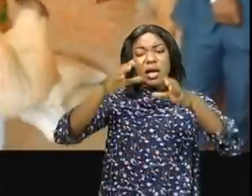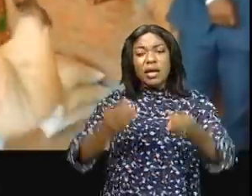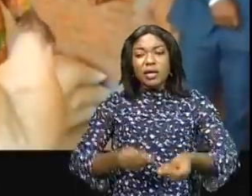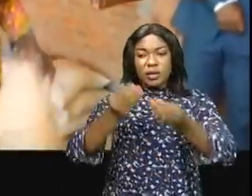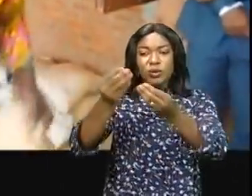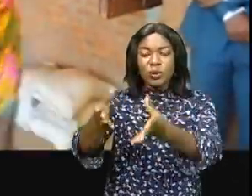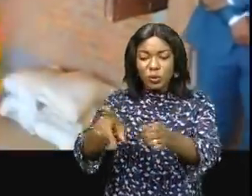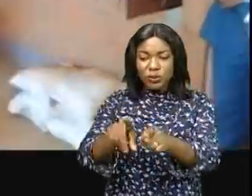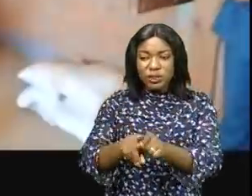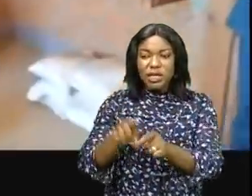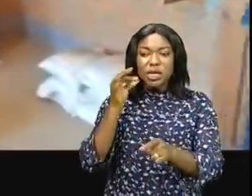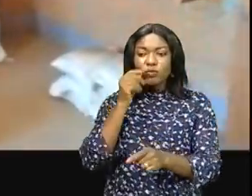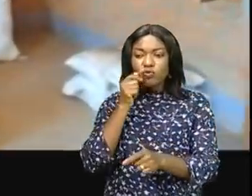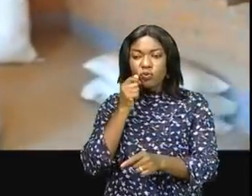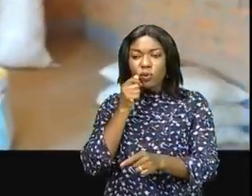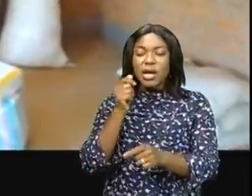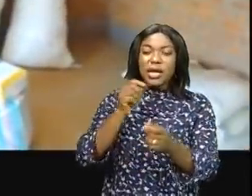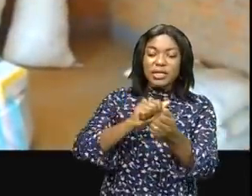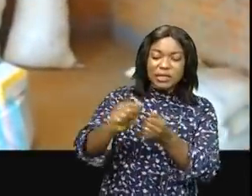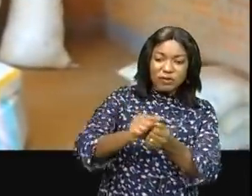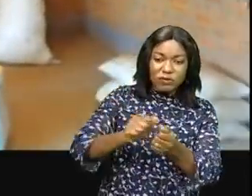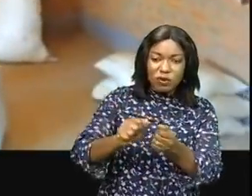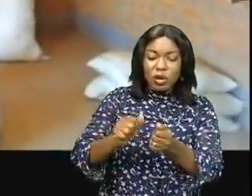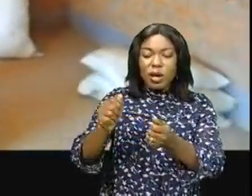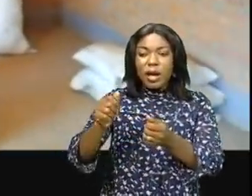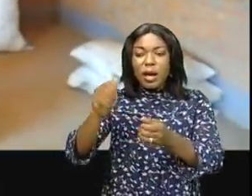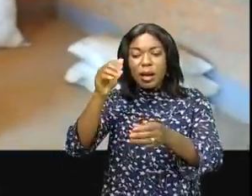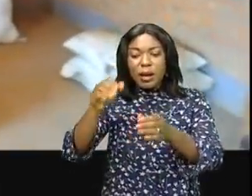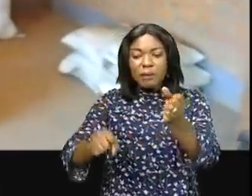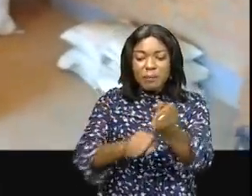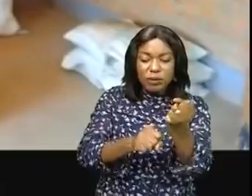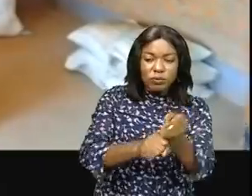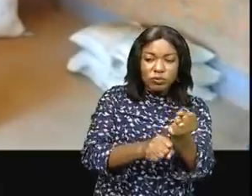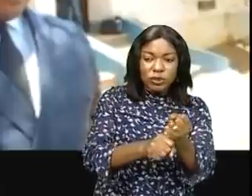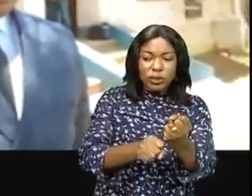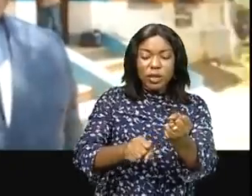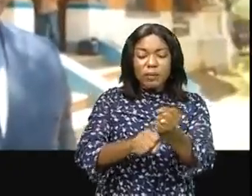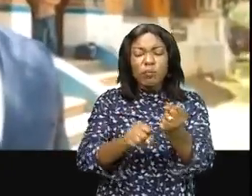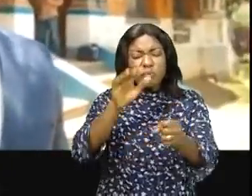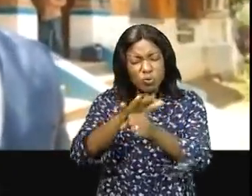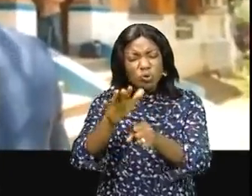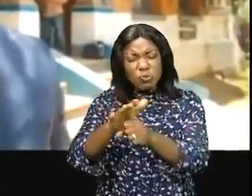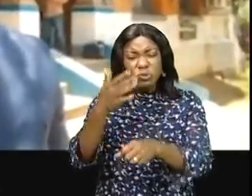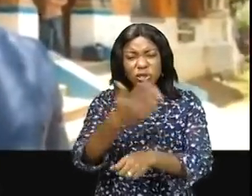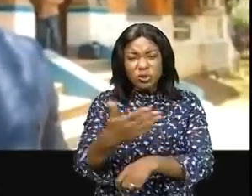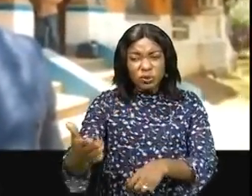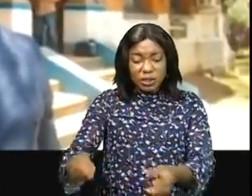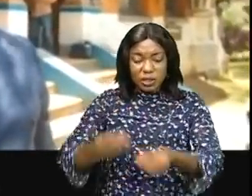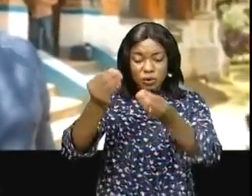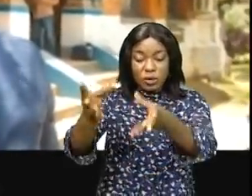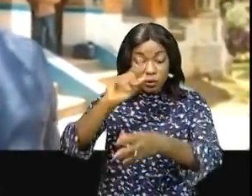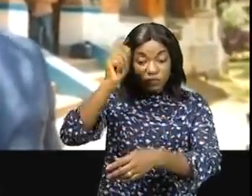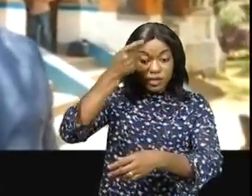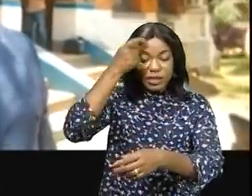sacs de sel carton de savon jute des babouches des gobelets et tant d'autres choses Au cours de cette remise le